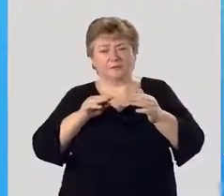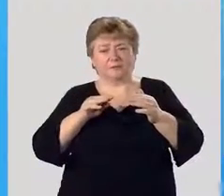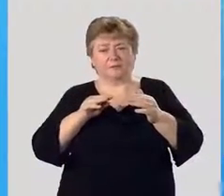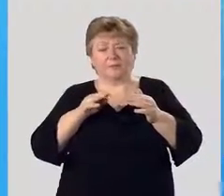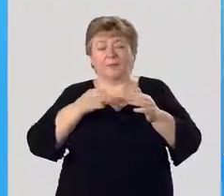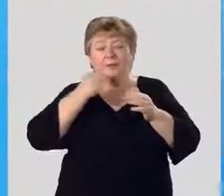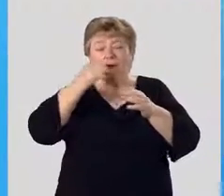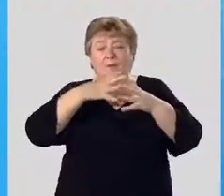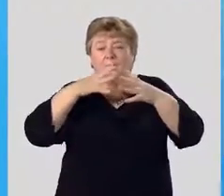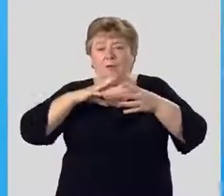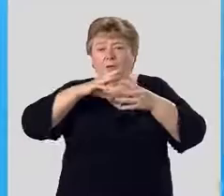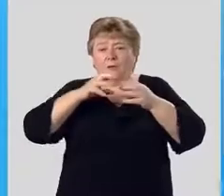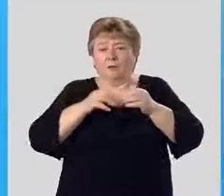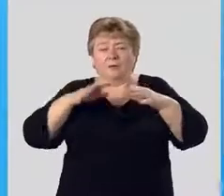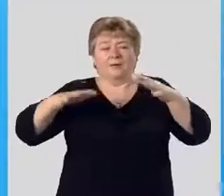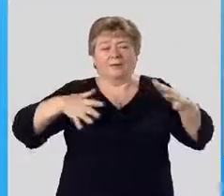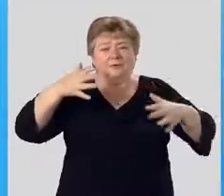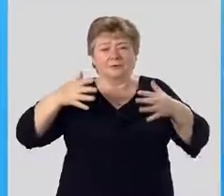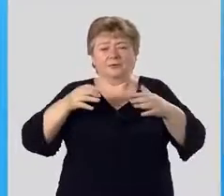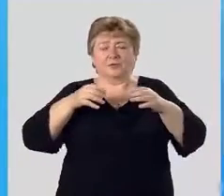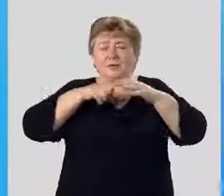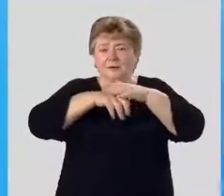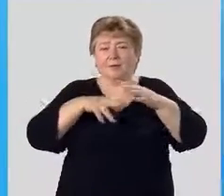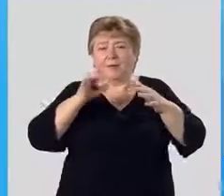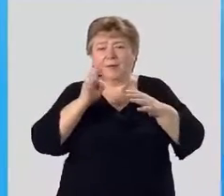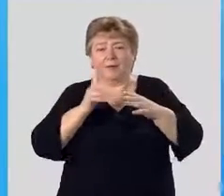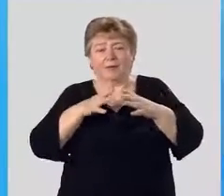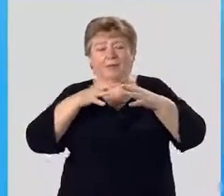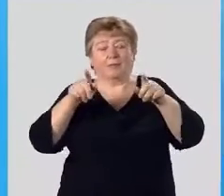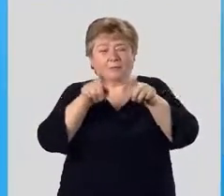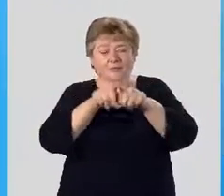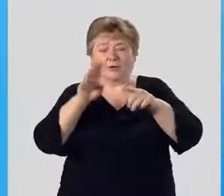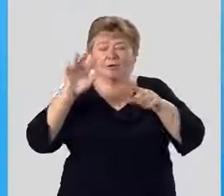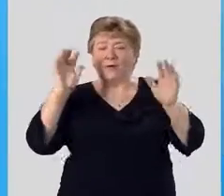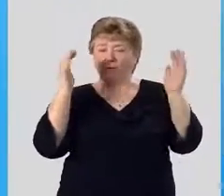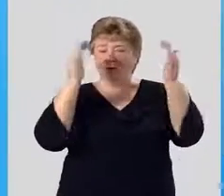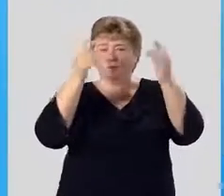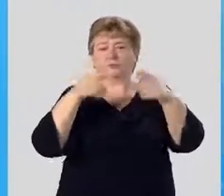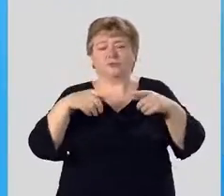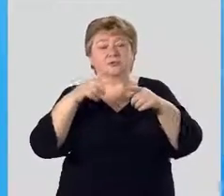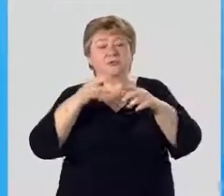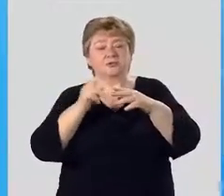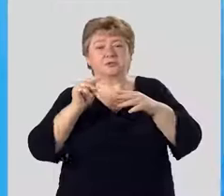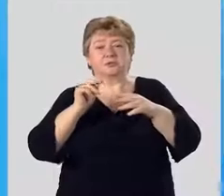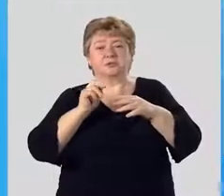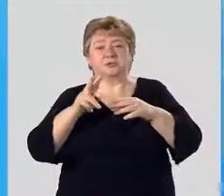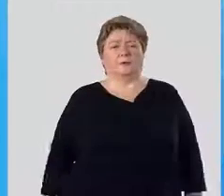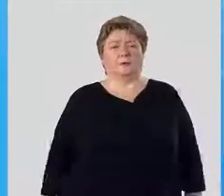Благодаря большому количеству воздушных корней, великий баньян больше похож на рощу, чем на отдельное дерево.